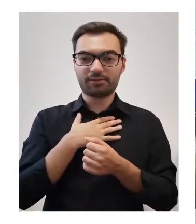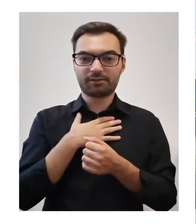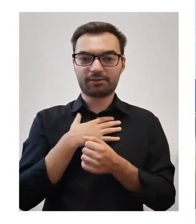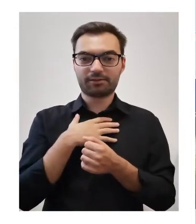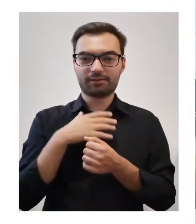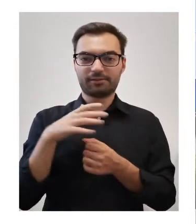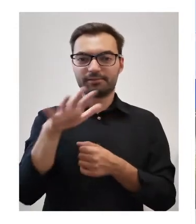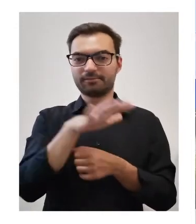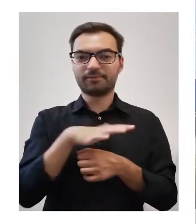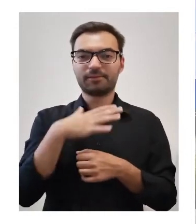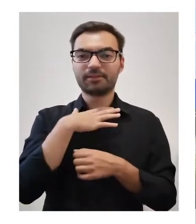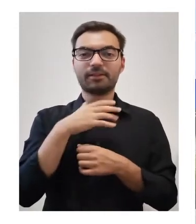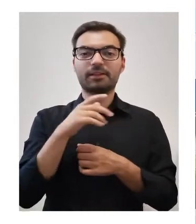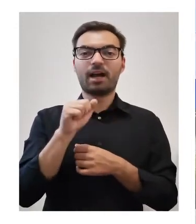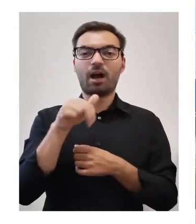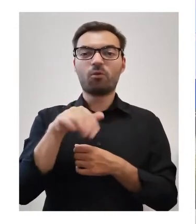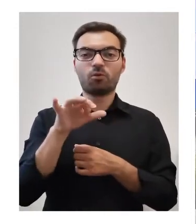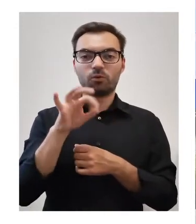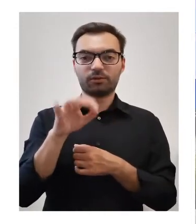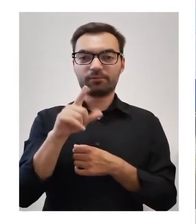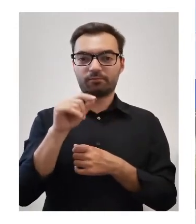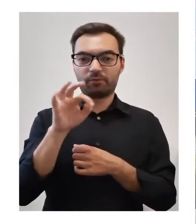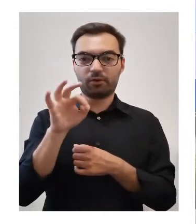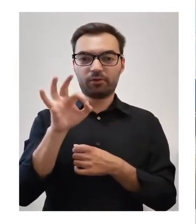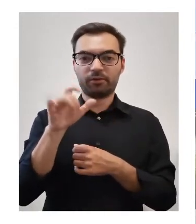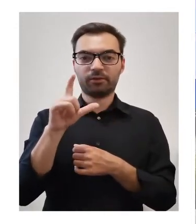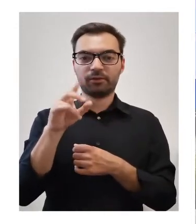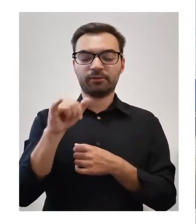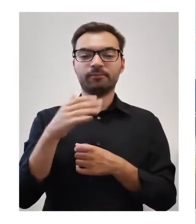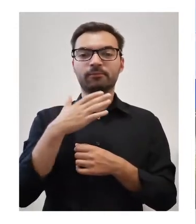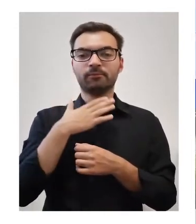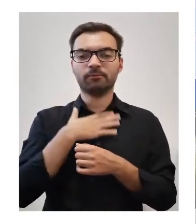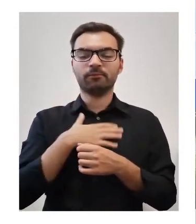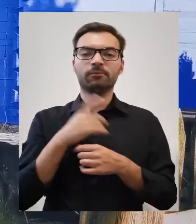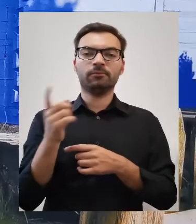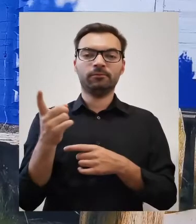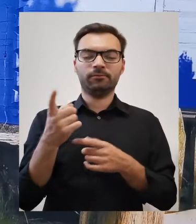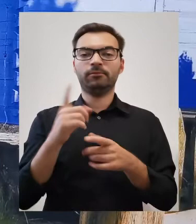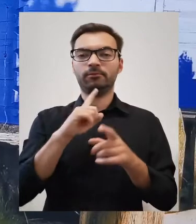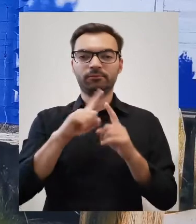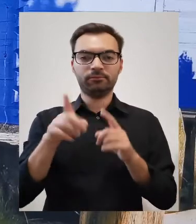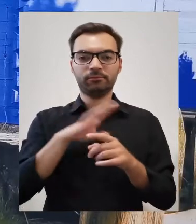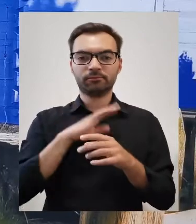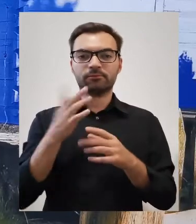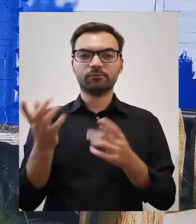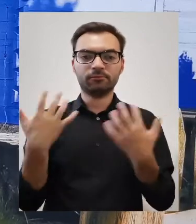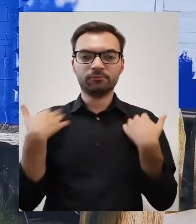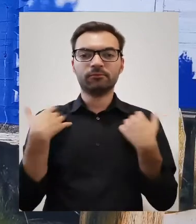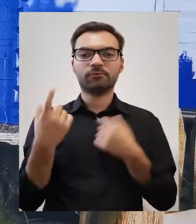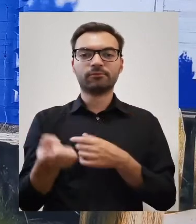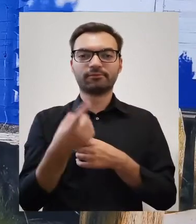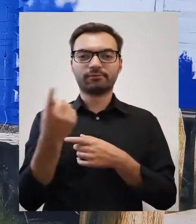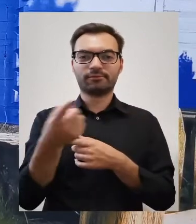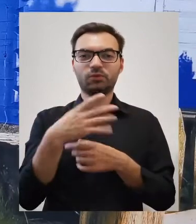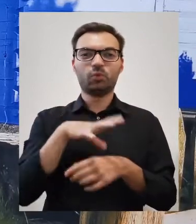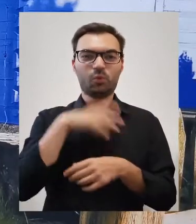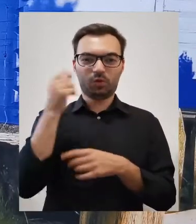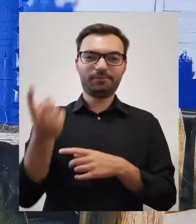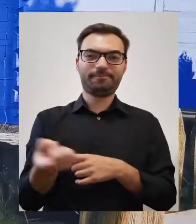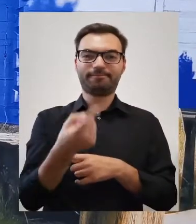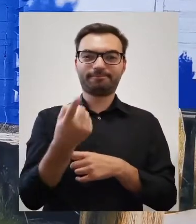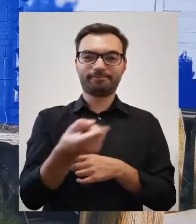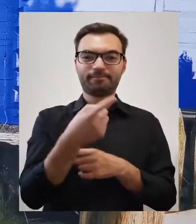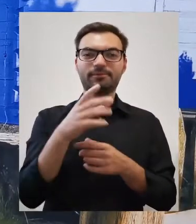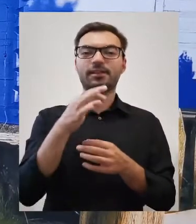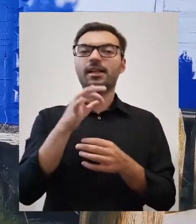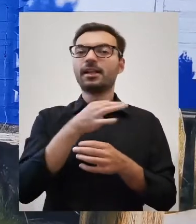Podobno właściciel dóbr wilanowskich, August Potocki, lubi się snuć po swoich włościach. Najłatwiej można go